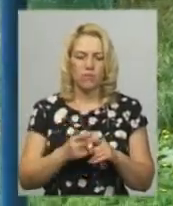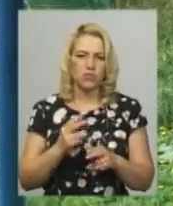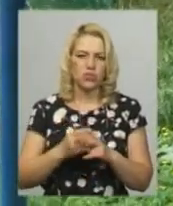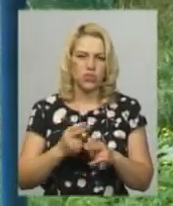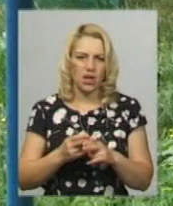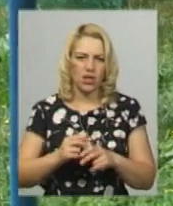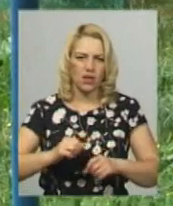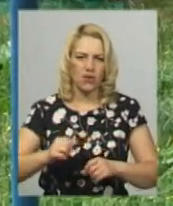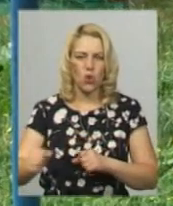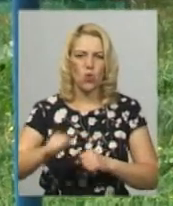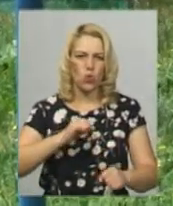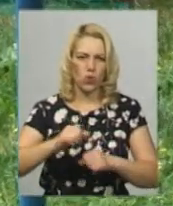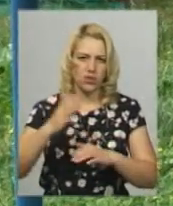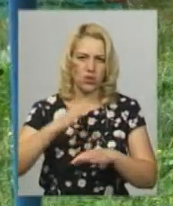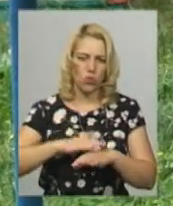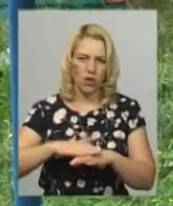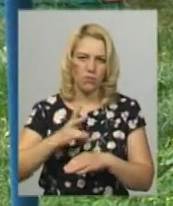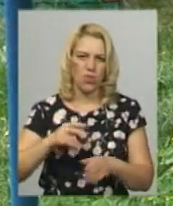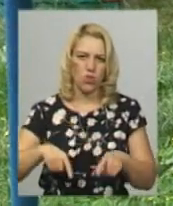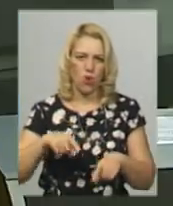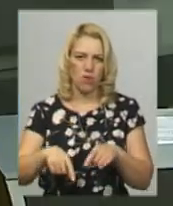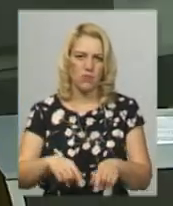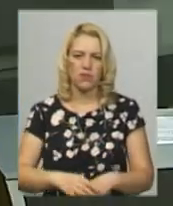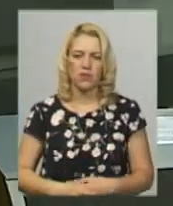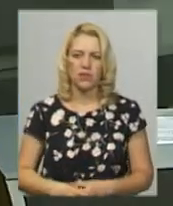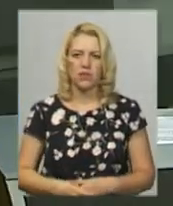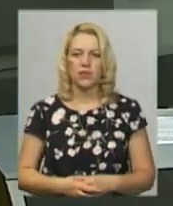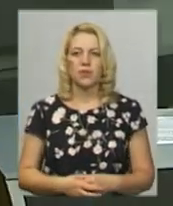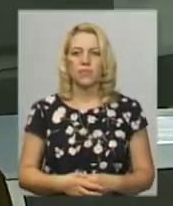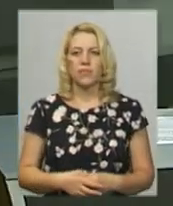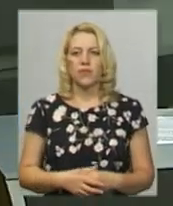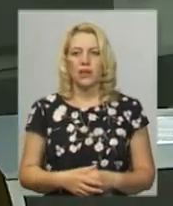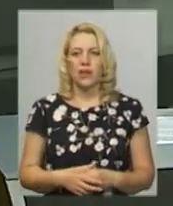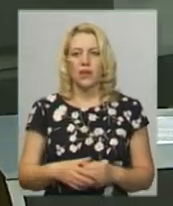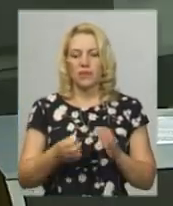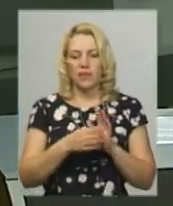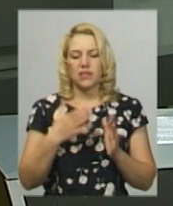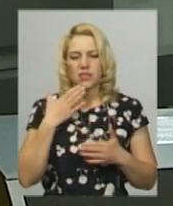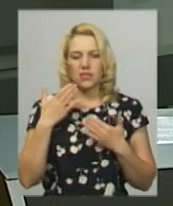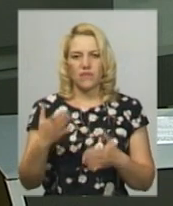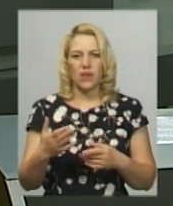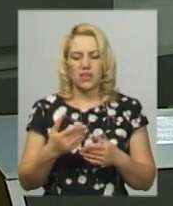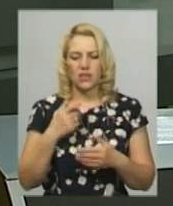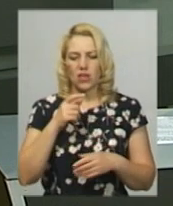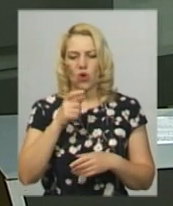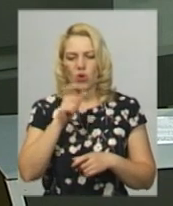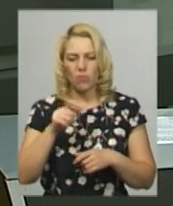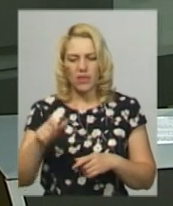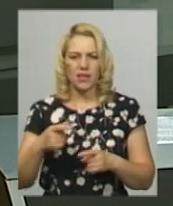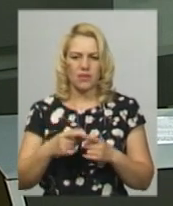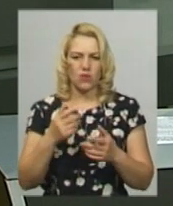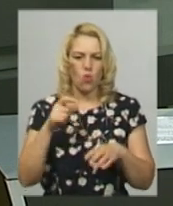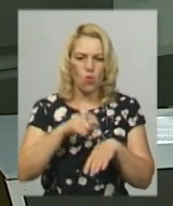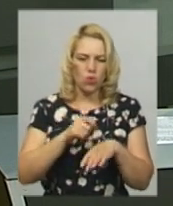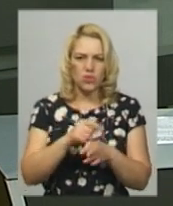Іван Мопчан, Дем'ян Сегольник, новини Поділяцентр. До 15 звернень громадян з укусами різного виду комах